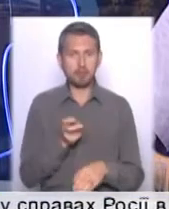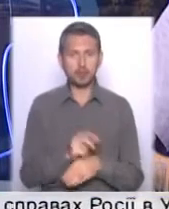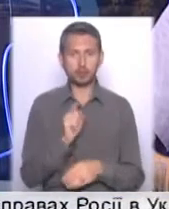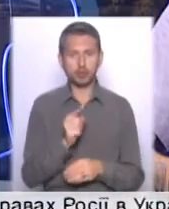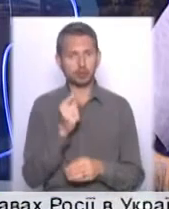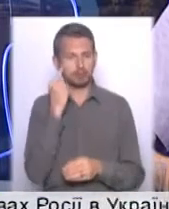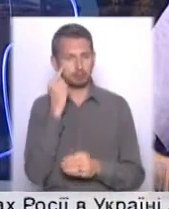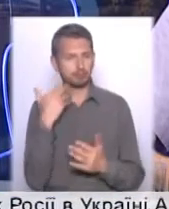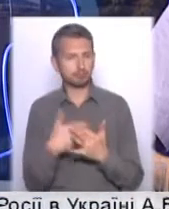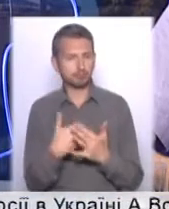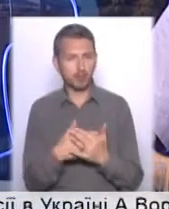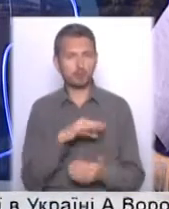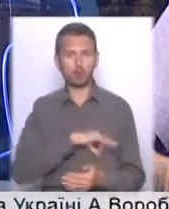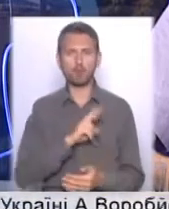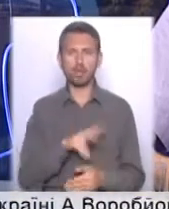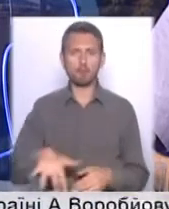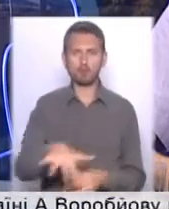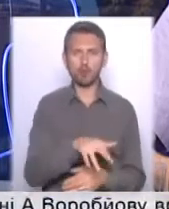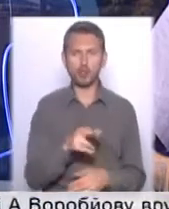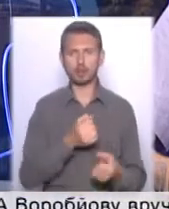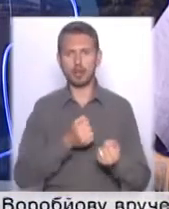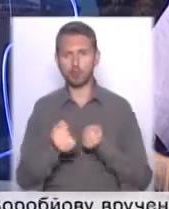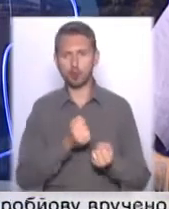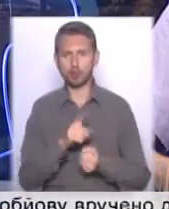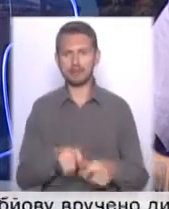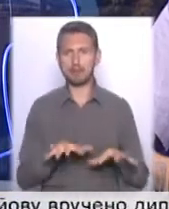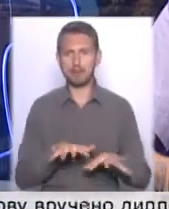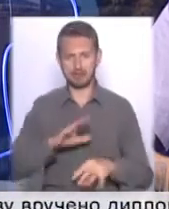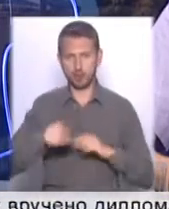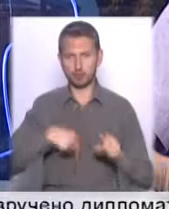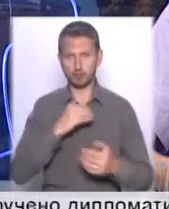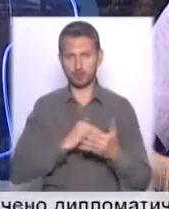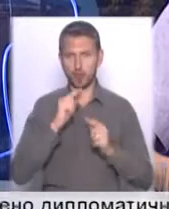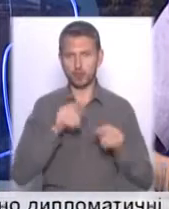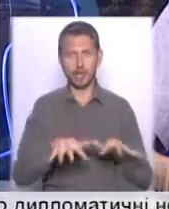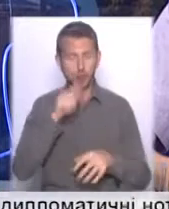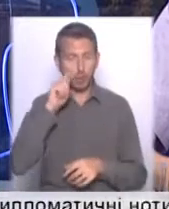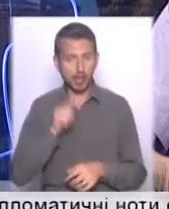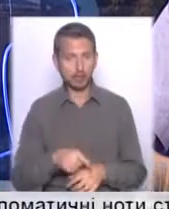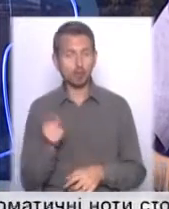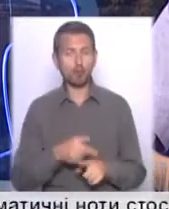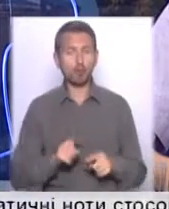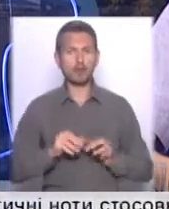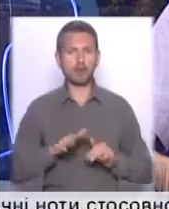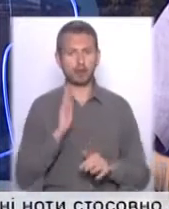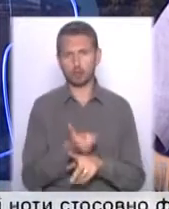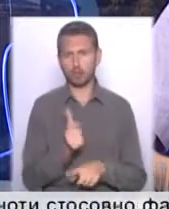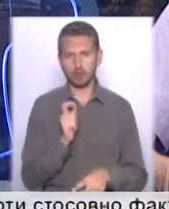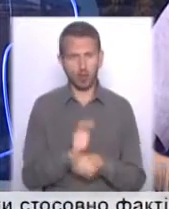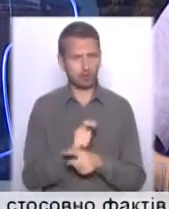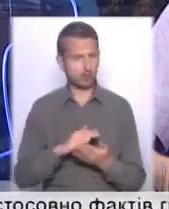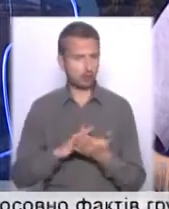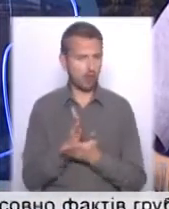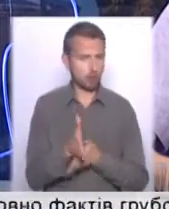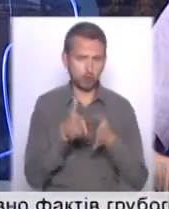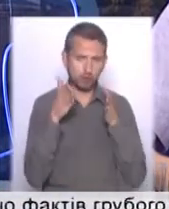прицілом використовувати як площадку і для боротьби за місця в наступній Верховній Раді України. І тому ця діяльність буде вкрай заполітизована. І